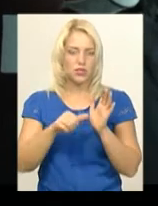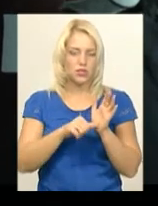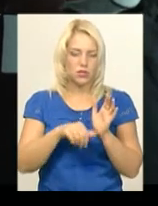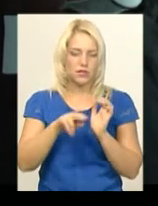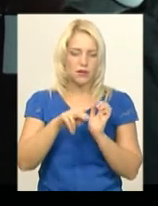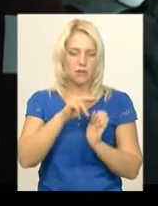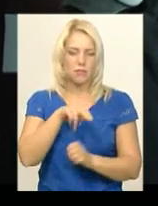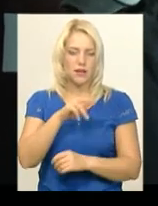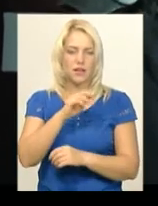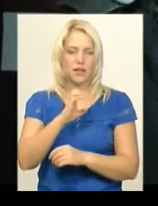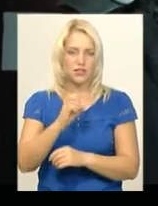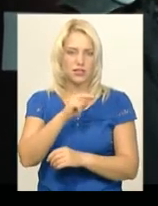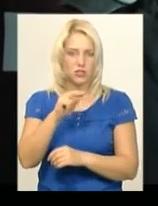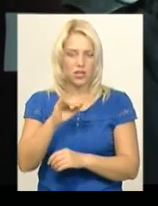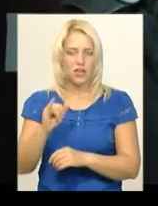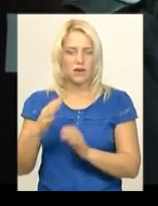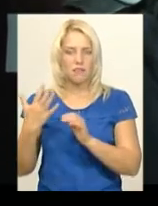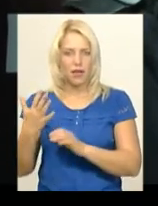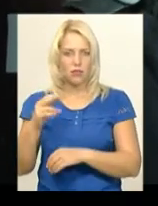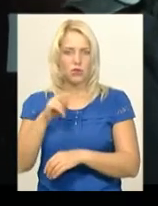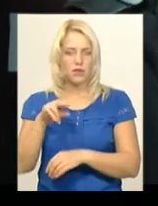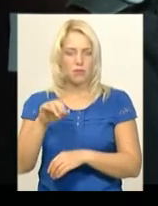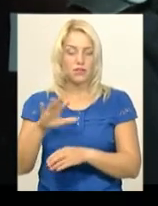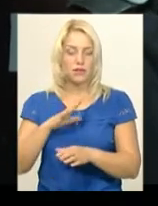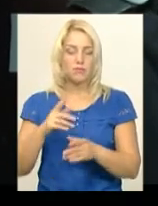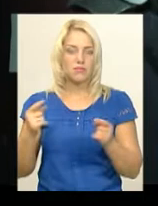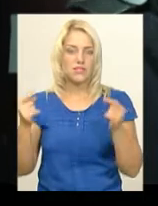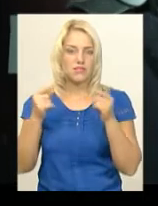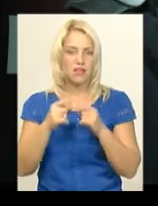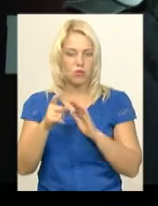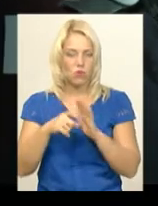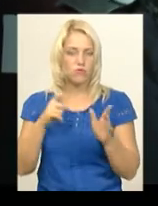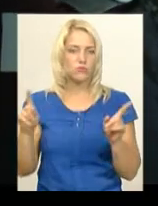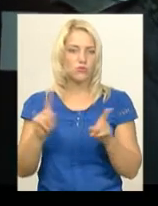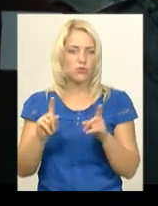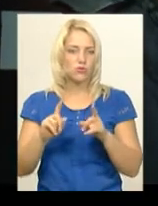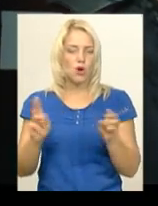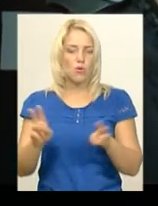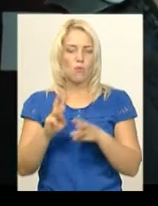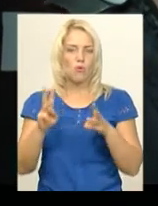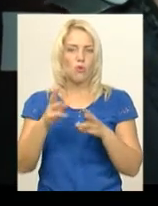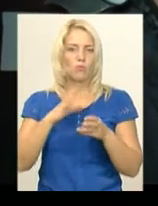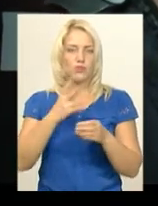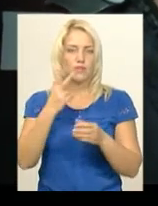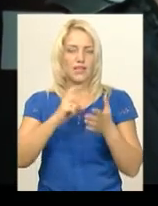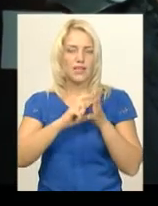ДПРЧ. По прибуттю на місце пожежі встановлено, що полум'ям охоплено дві кімнати